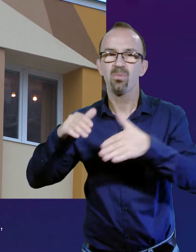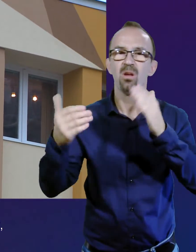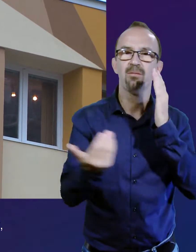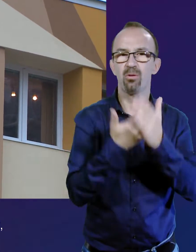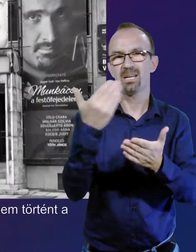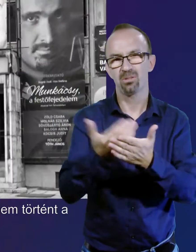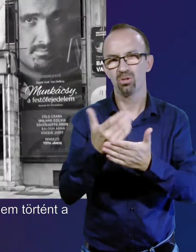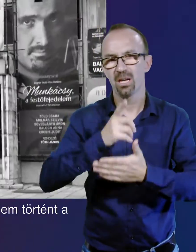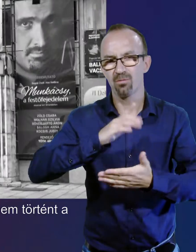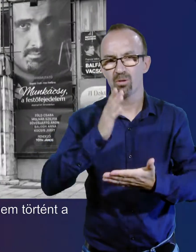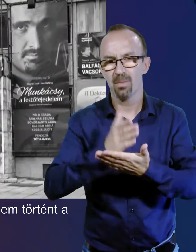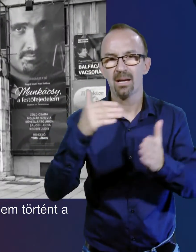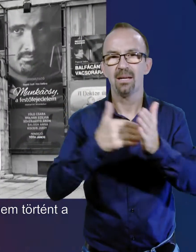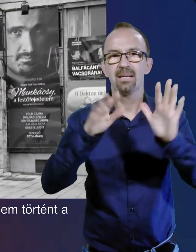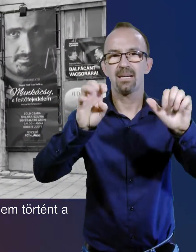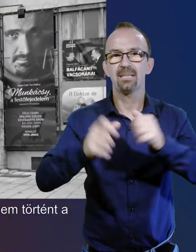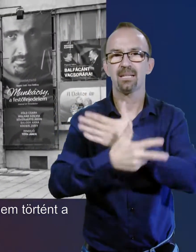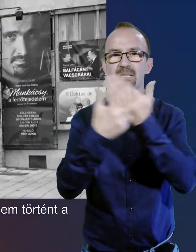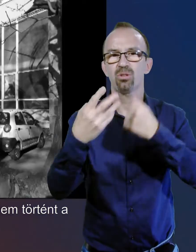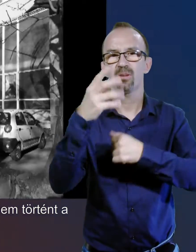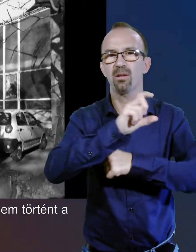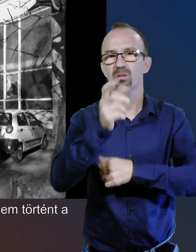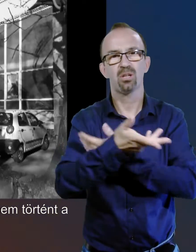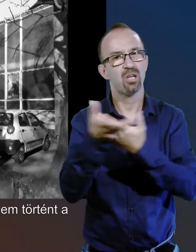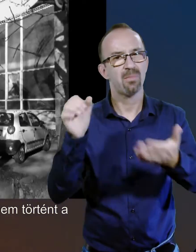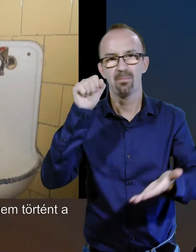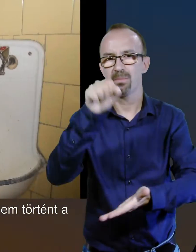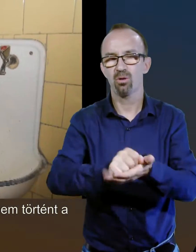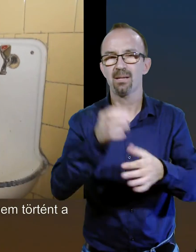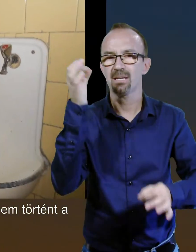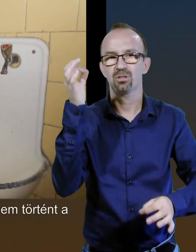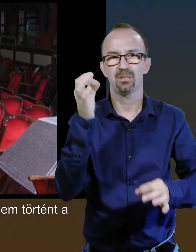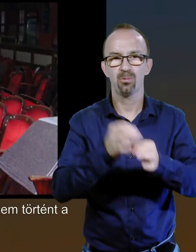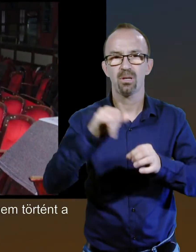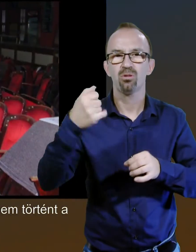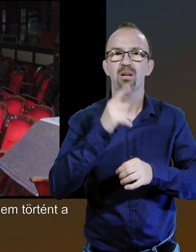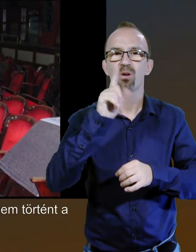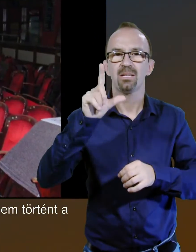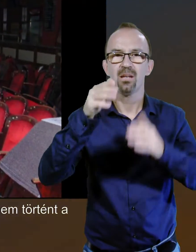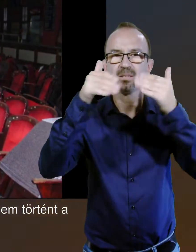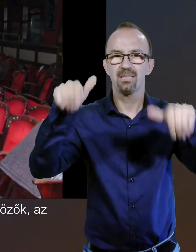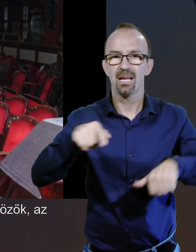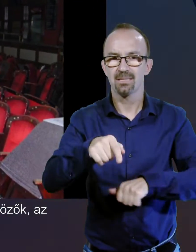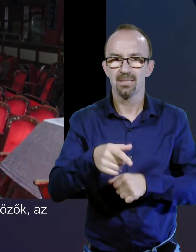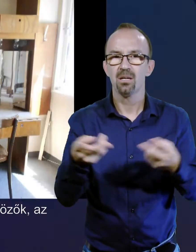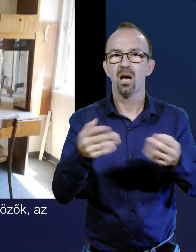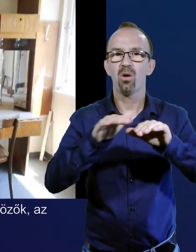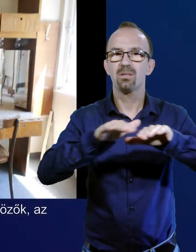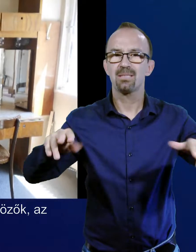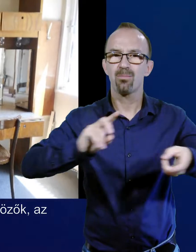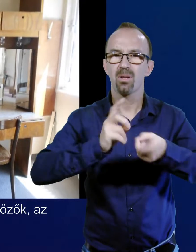szükségszerű volt, hiszen 1984 óta semmilyen beruházás nem történt a József Attila Színházban, ahol a